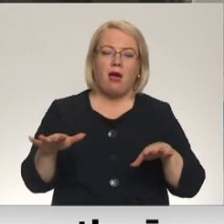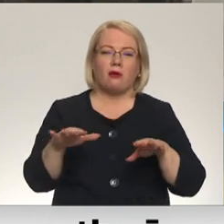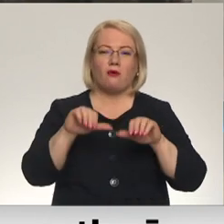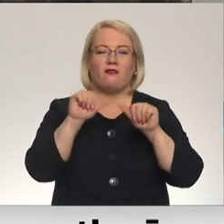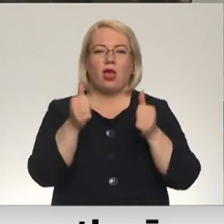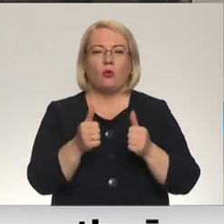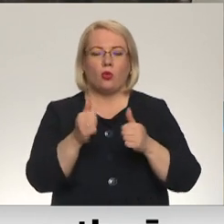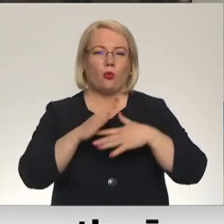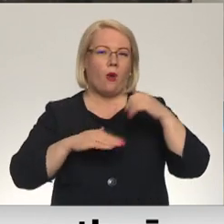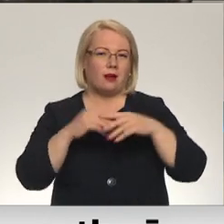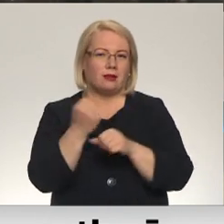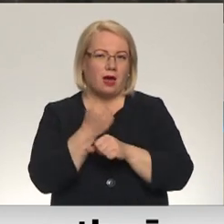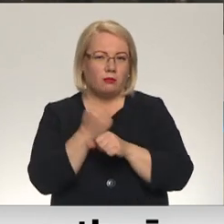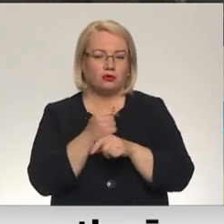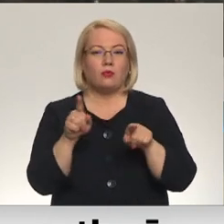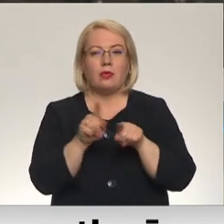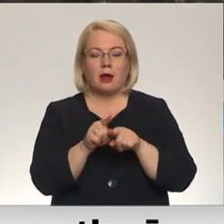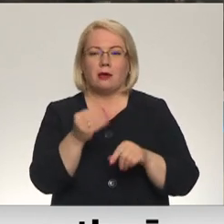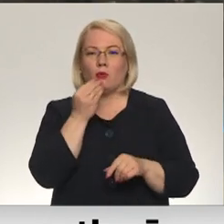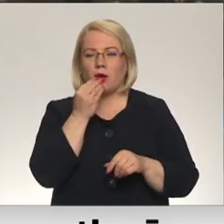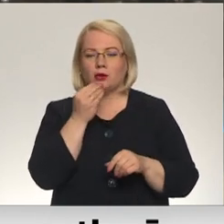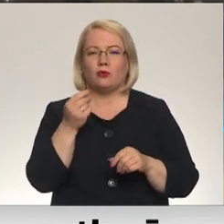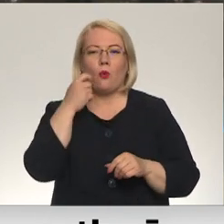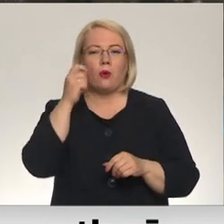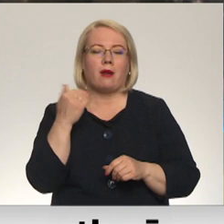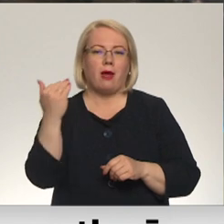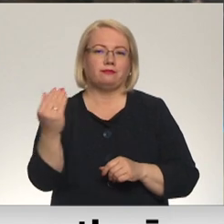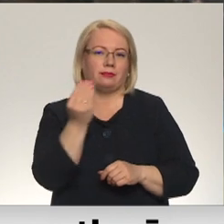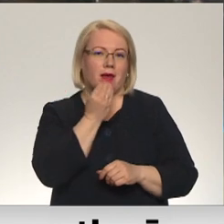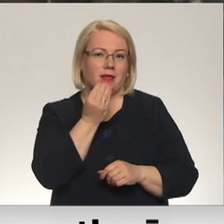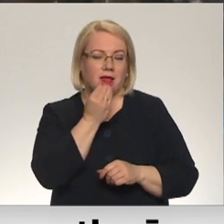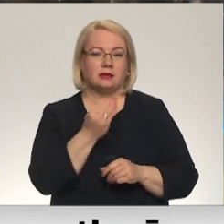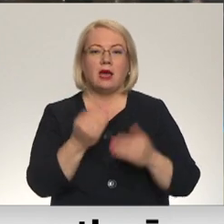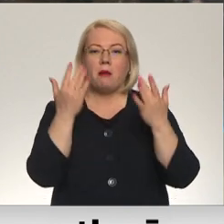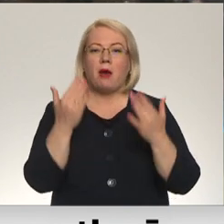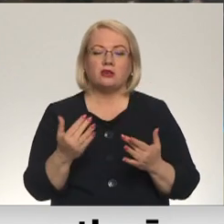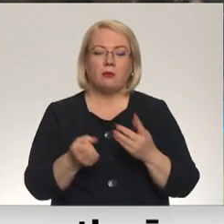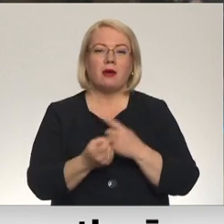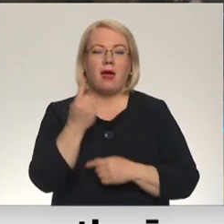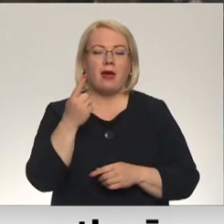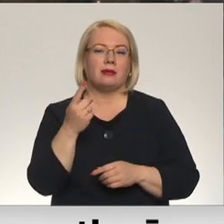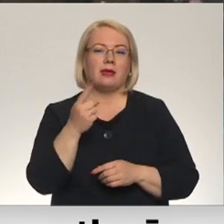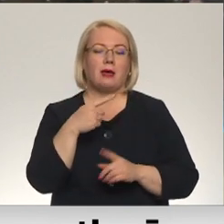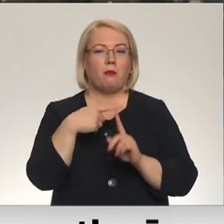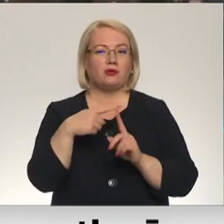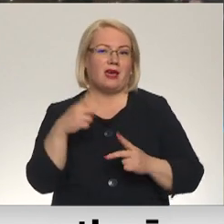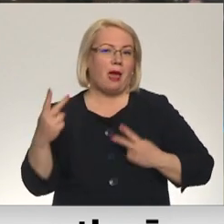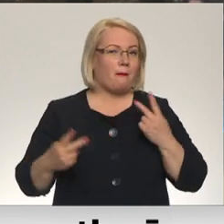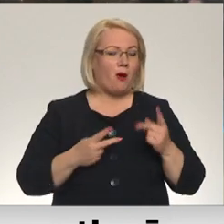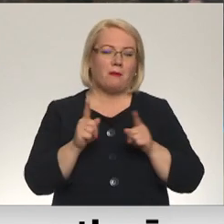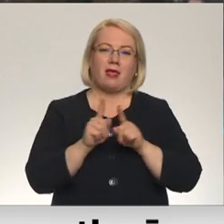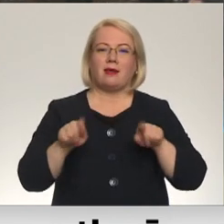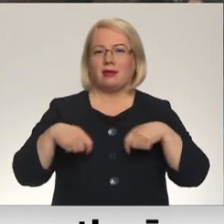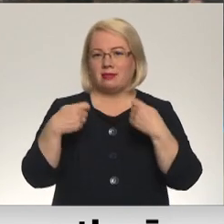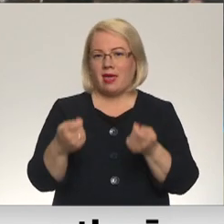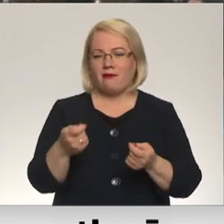tradicionālos Ukraiņu ēdienus. Kā skaidro akcijas rīkotāju, pasākums ne tikai raisīs pozitīvas emocijas, bet devis arī Ukraiņiem